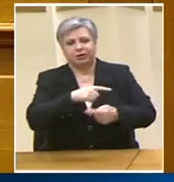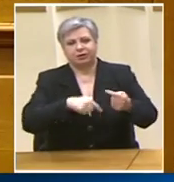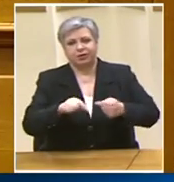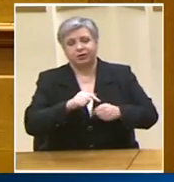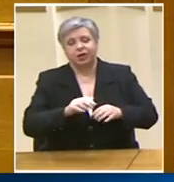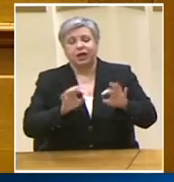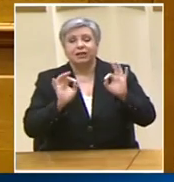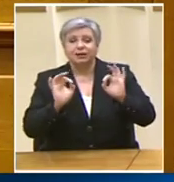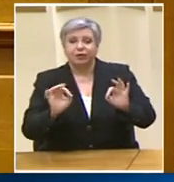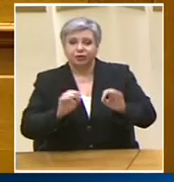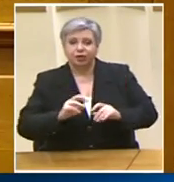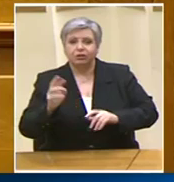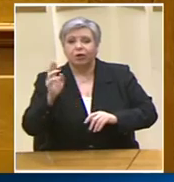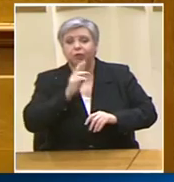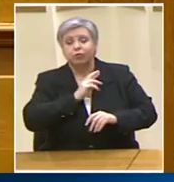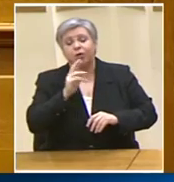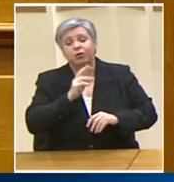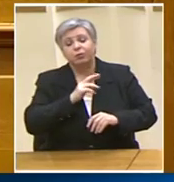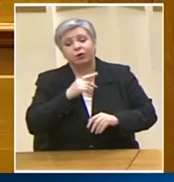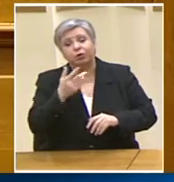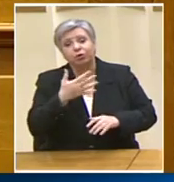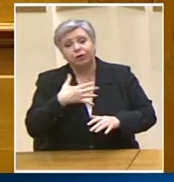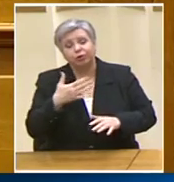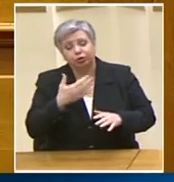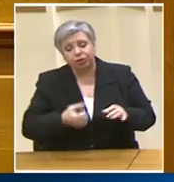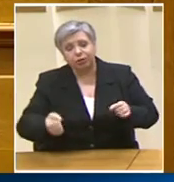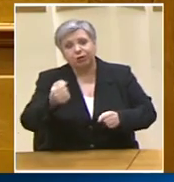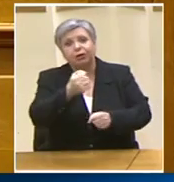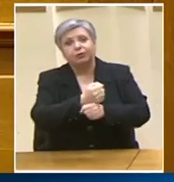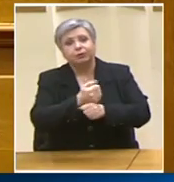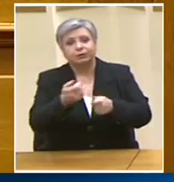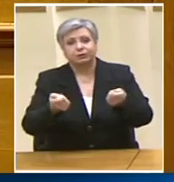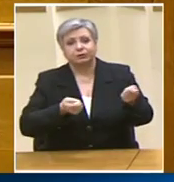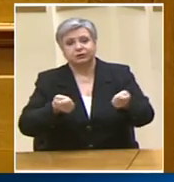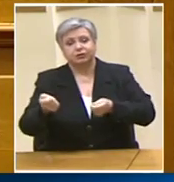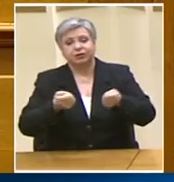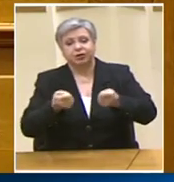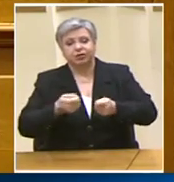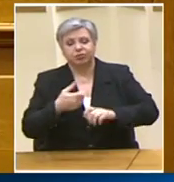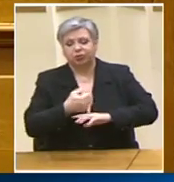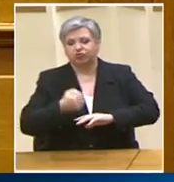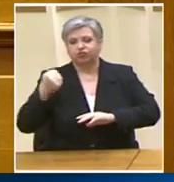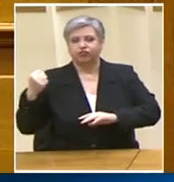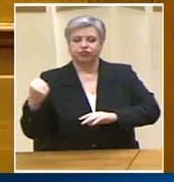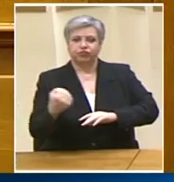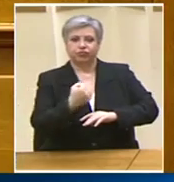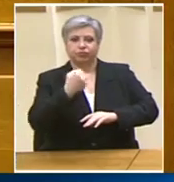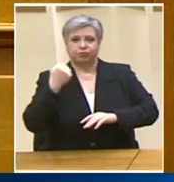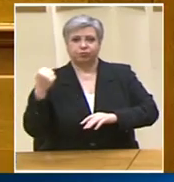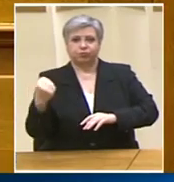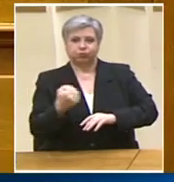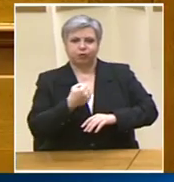κ. Τσοτάκη να κυβερνήσει τη χώρα με το γνώριμο αυταρχισμό της